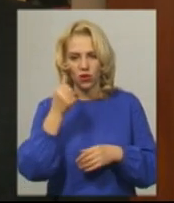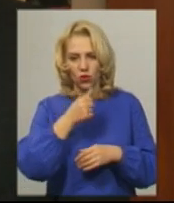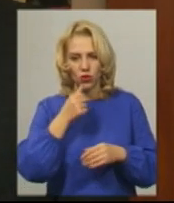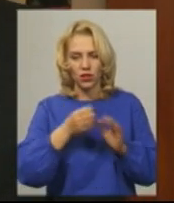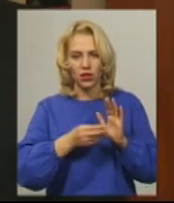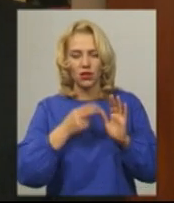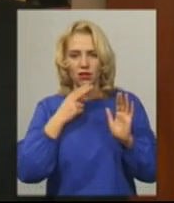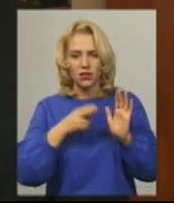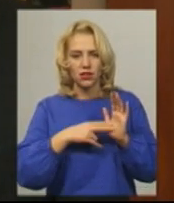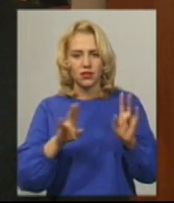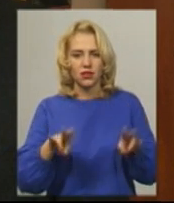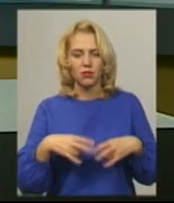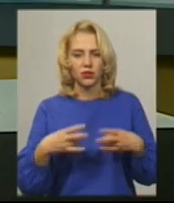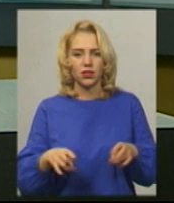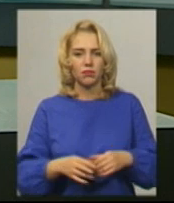в принципі, не потрібно.